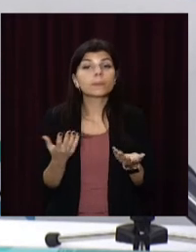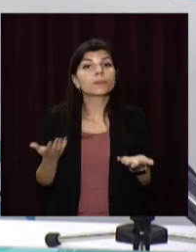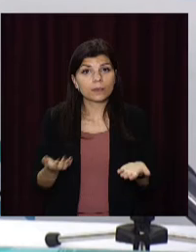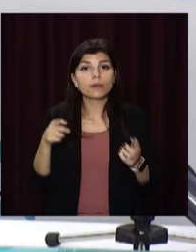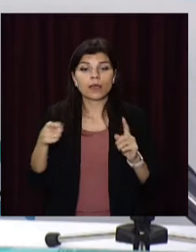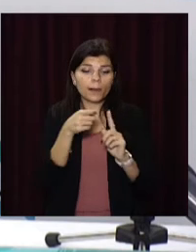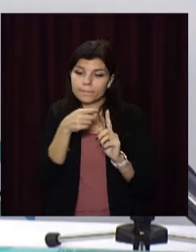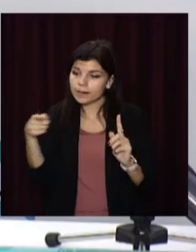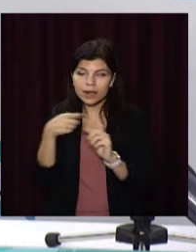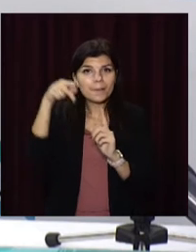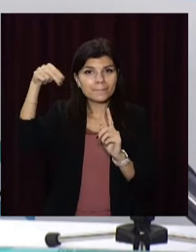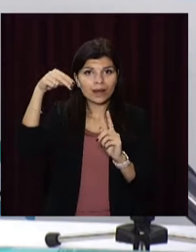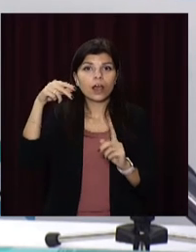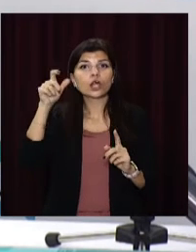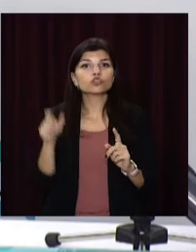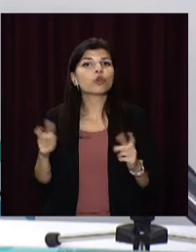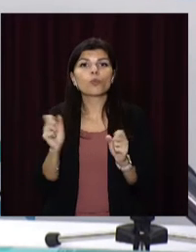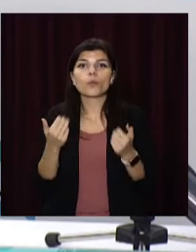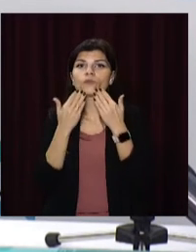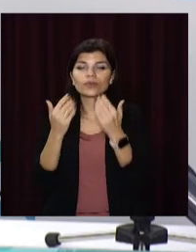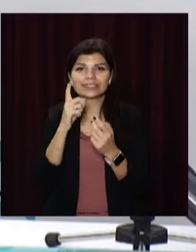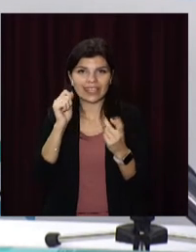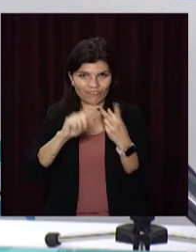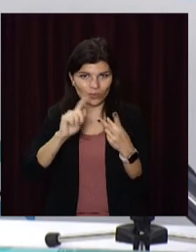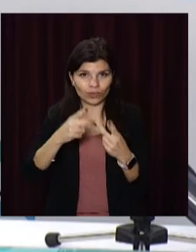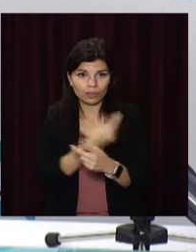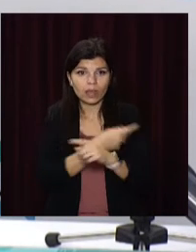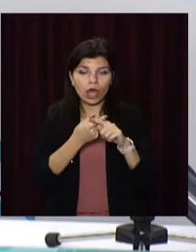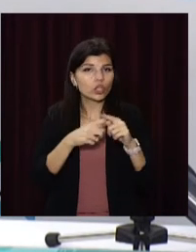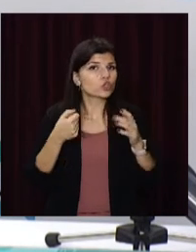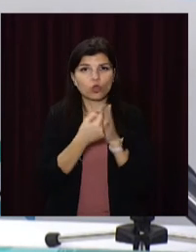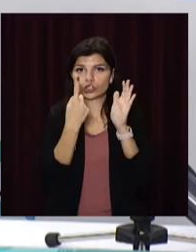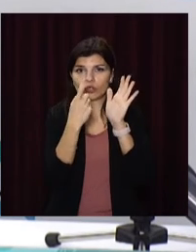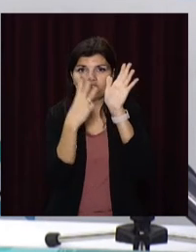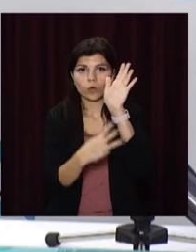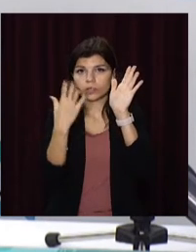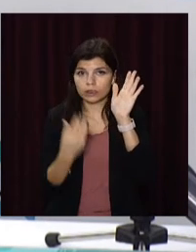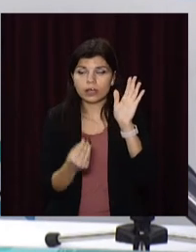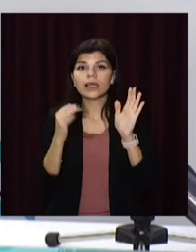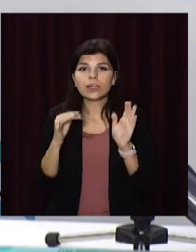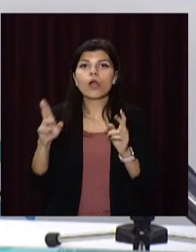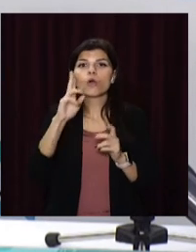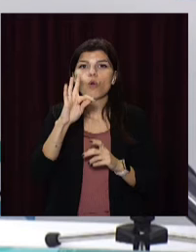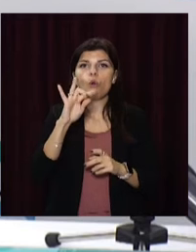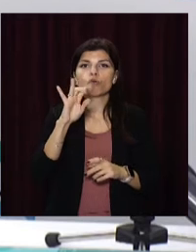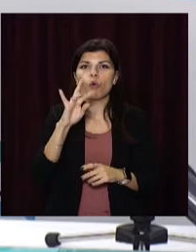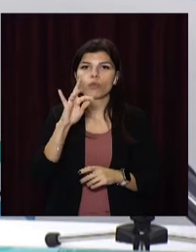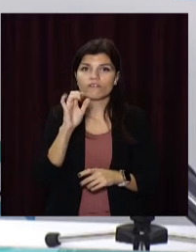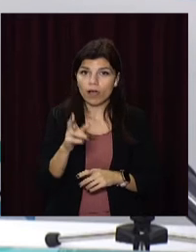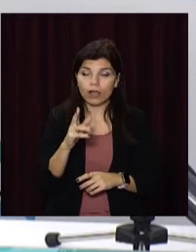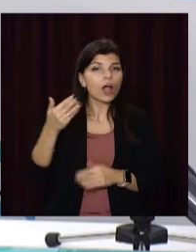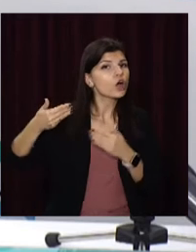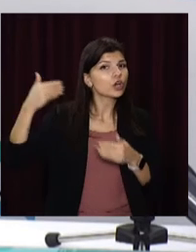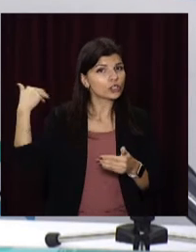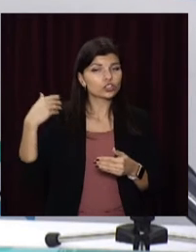той проміжуток, в який людина може звернутися за второй дозой – це 180 днів. І по коронаваку раніше був